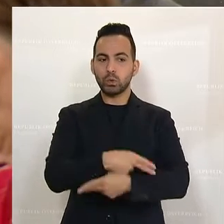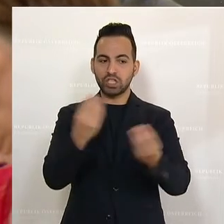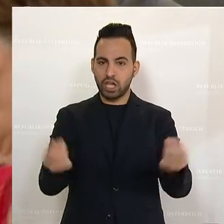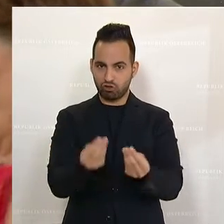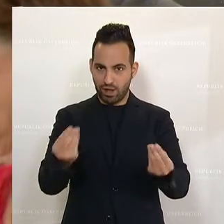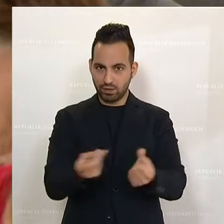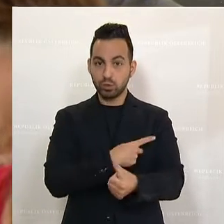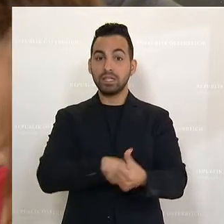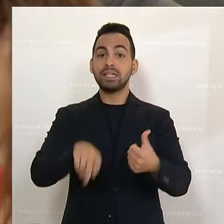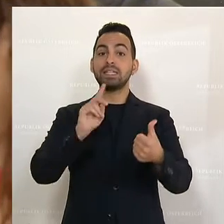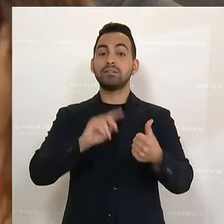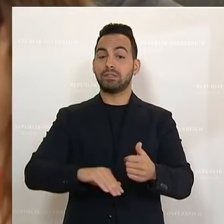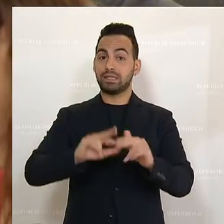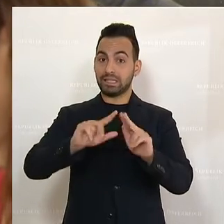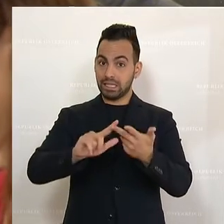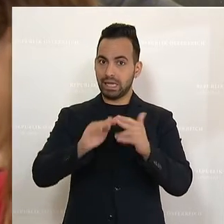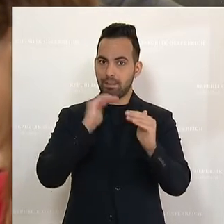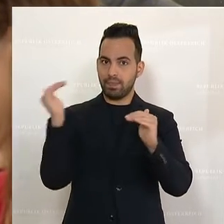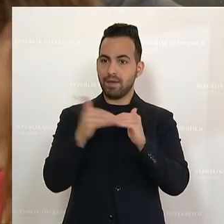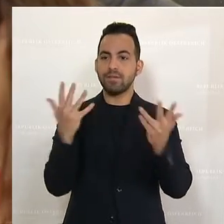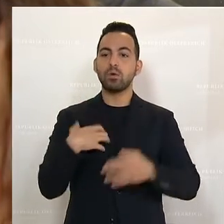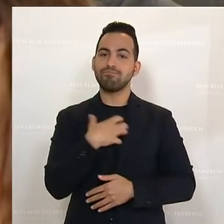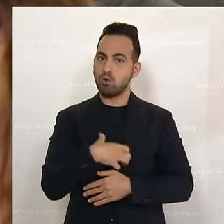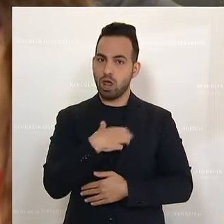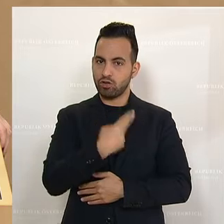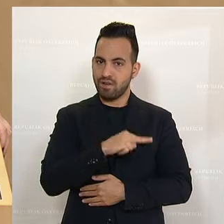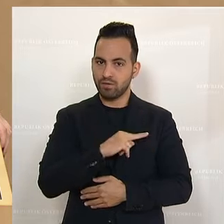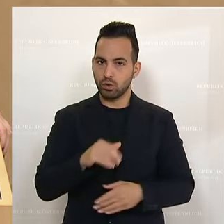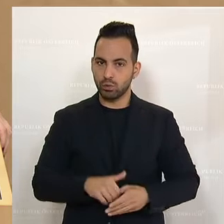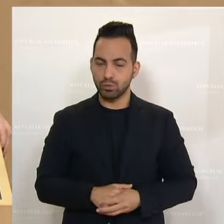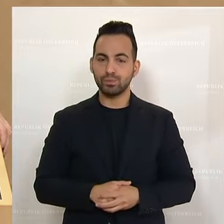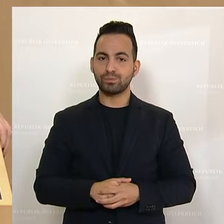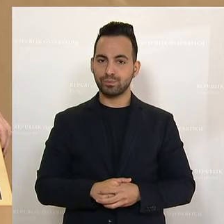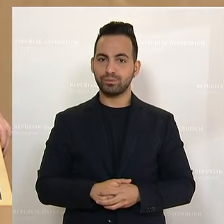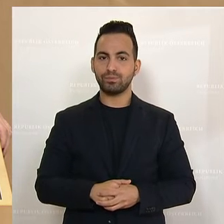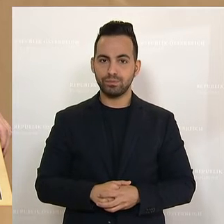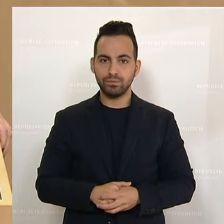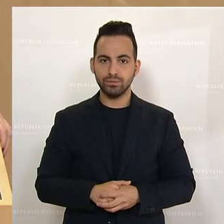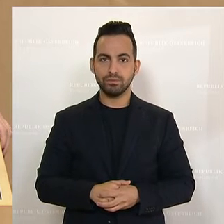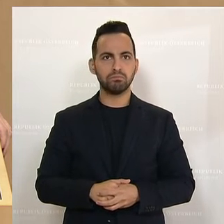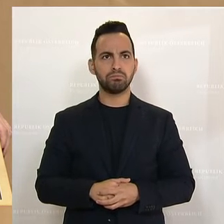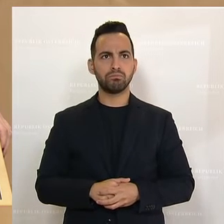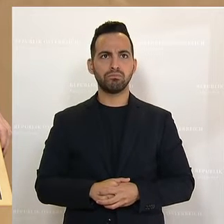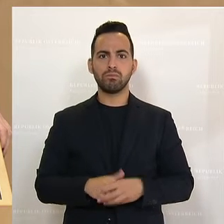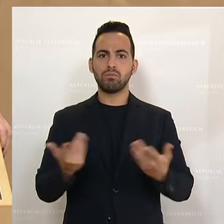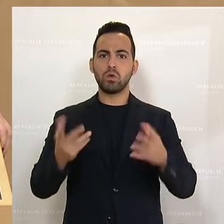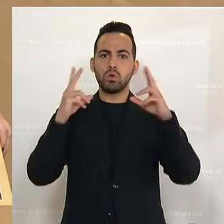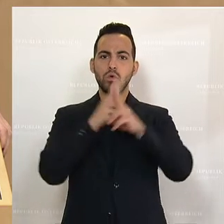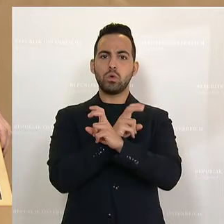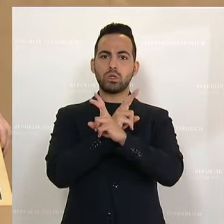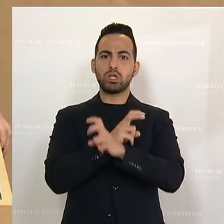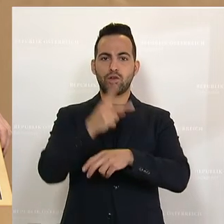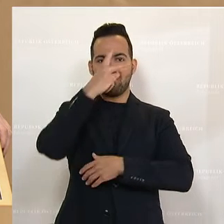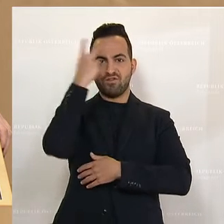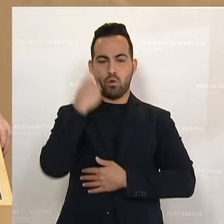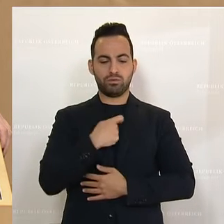Und die dritte Ebene, die ist dann noch die moralische Verantwortlichkeit. Man kann die österreichische